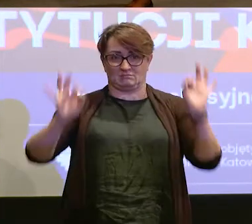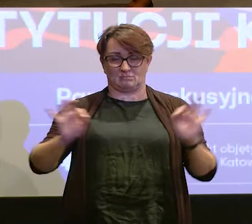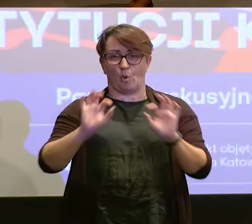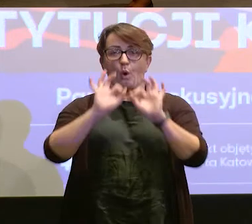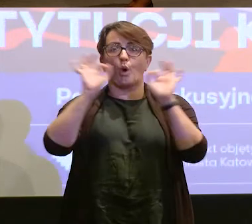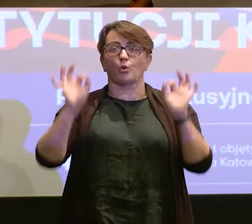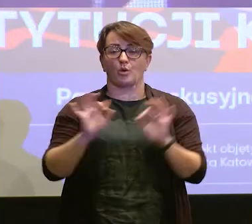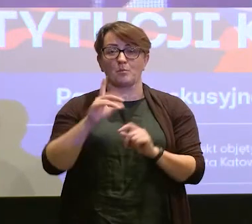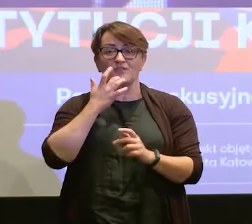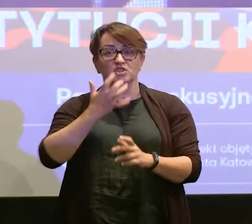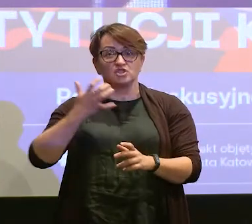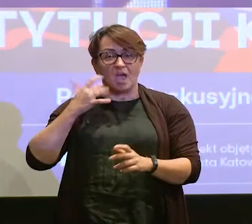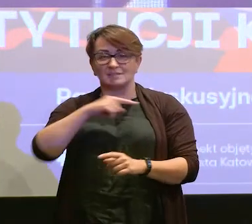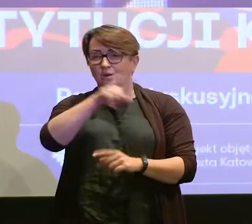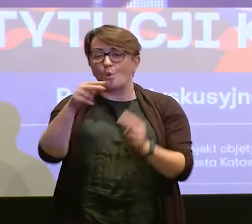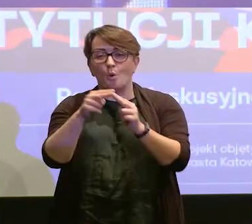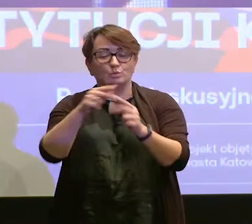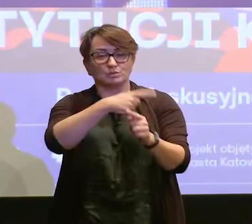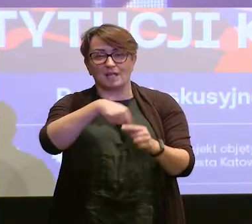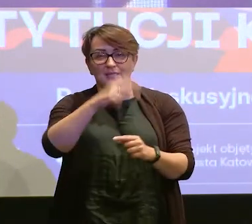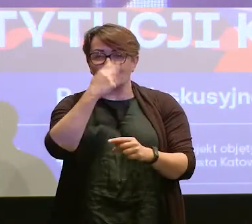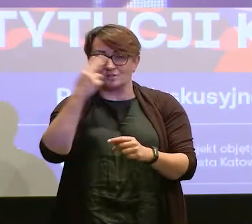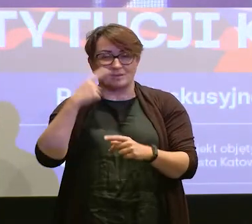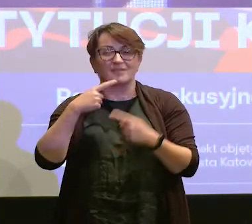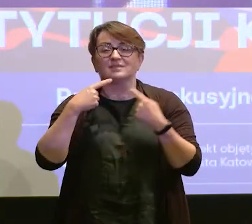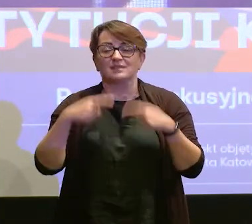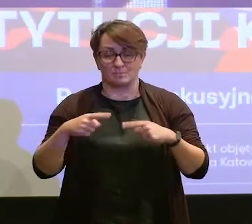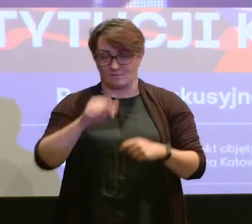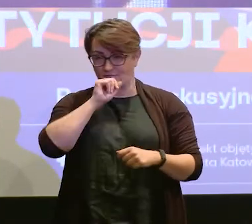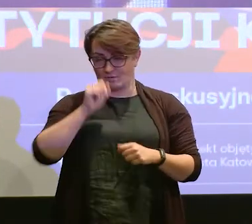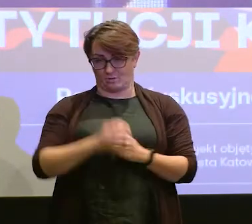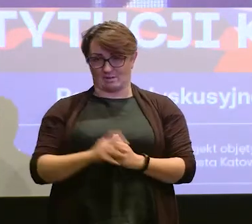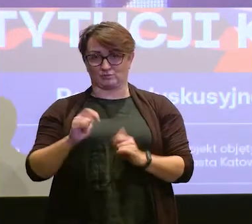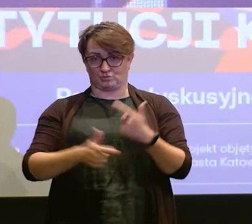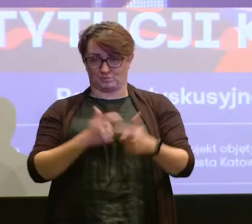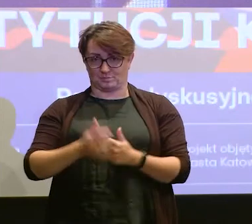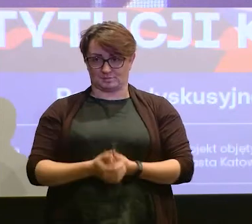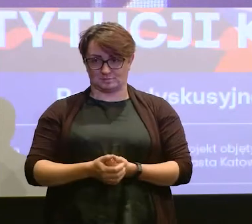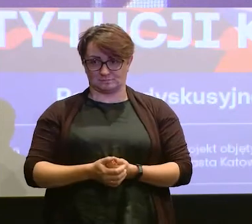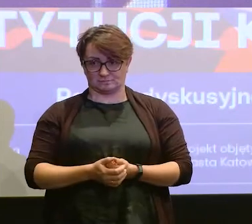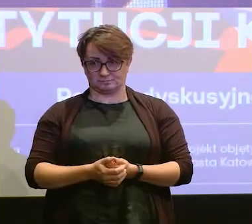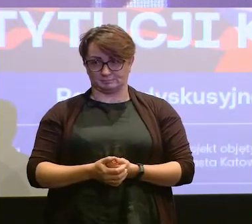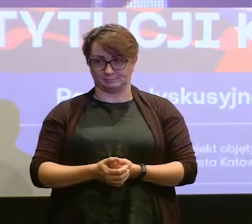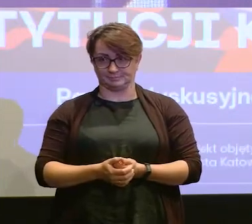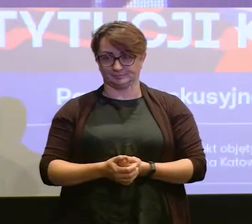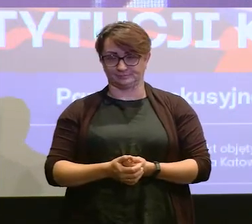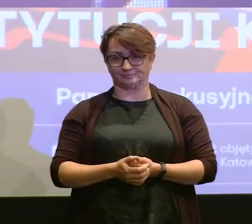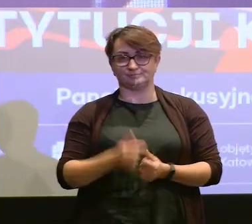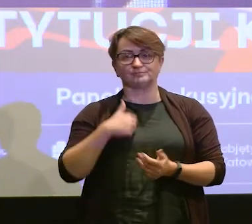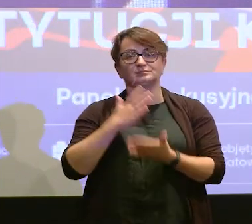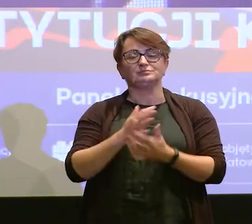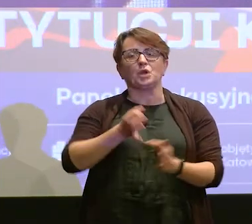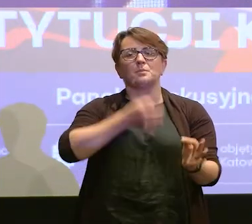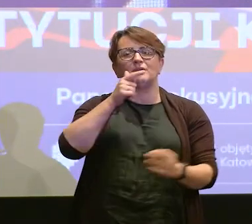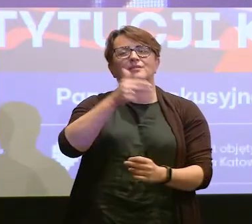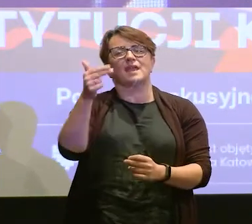Bo wcześniej nikt nie skonsultował z osobami z niepełnosprawnością jak to zrobić. Ja tylko wspominam o